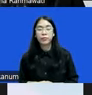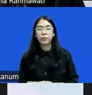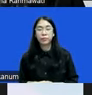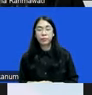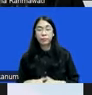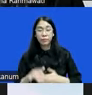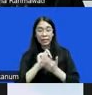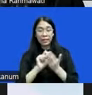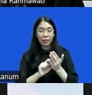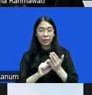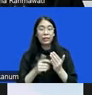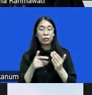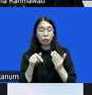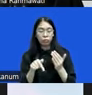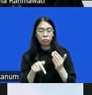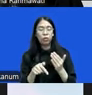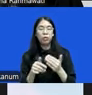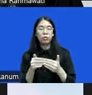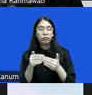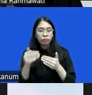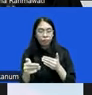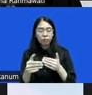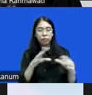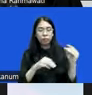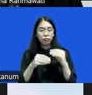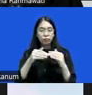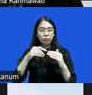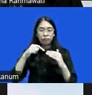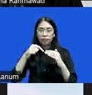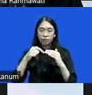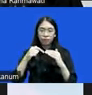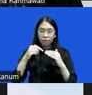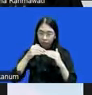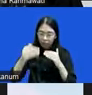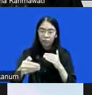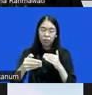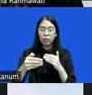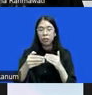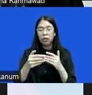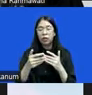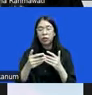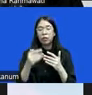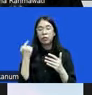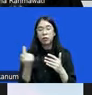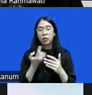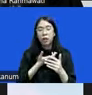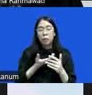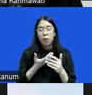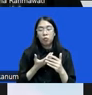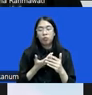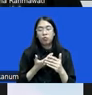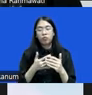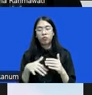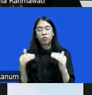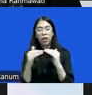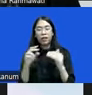tersebut kemudian memang dibahas lebih lanjut gitu ya terkait dengan kalaupun kita mau menerapkan keadilan restoratif